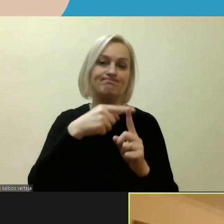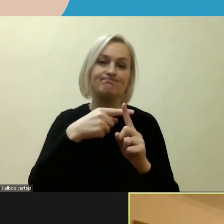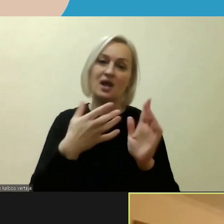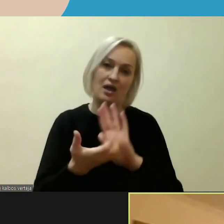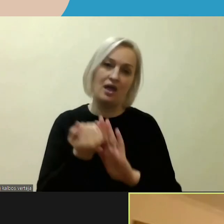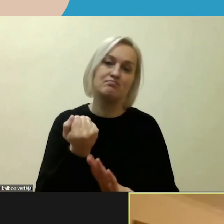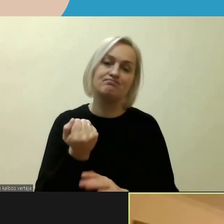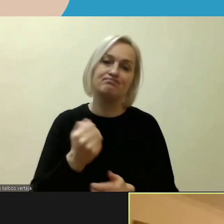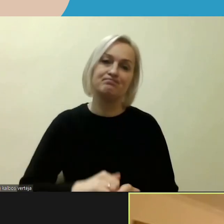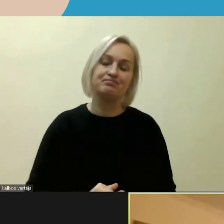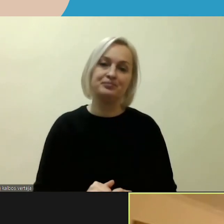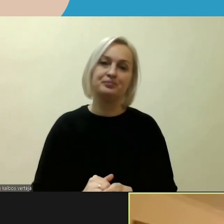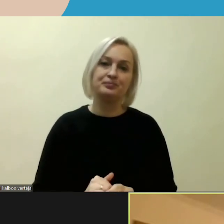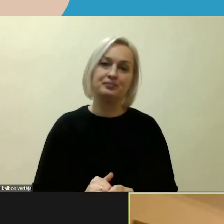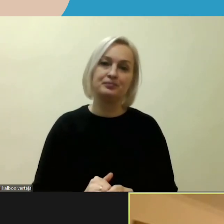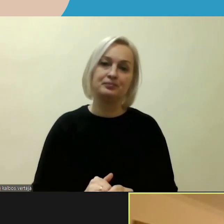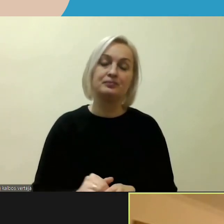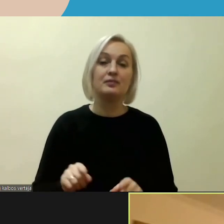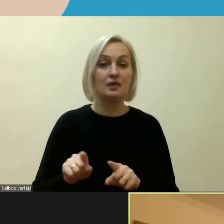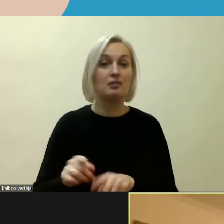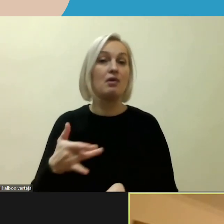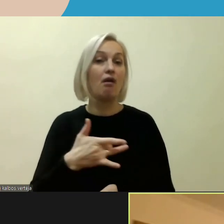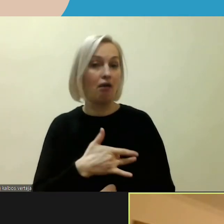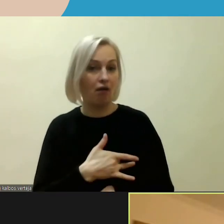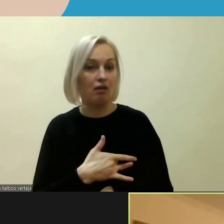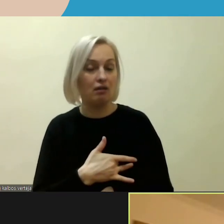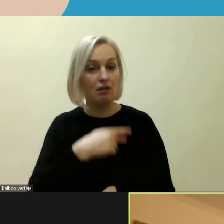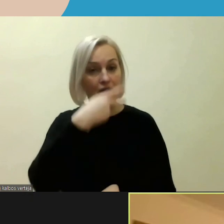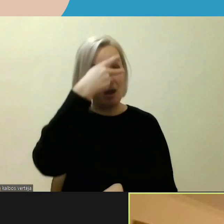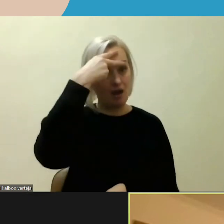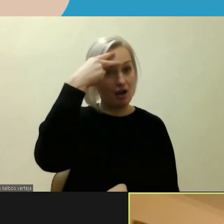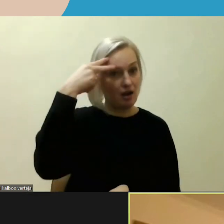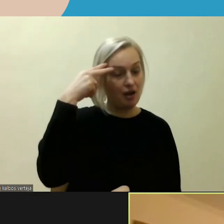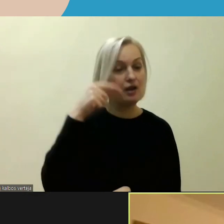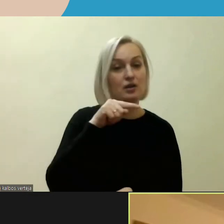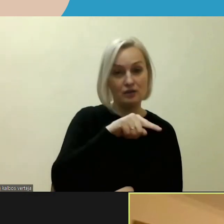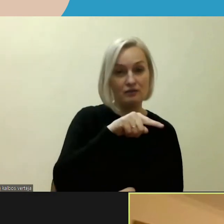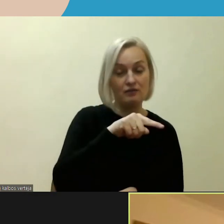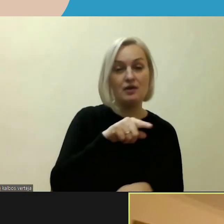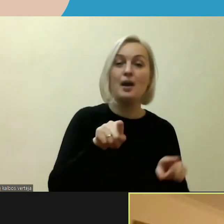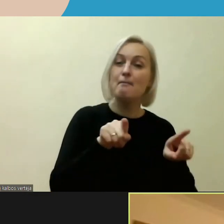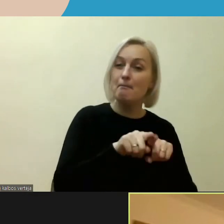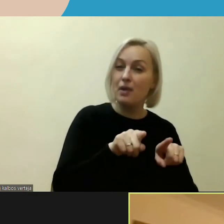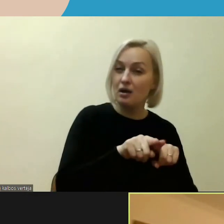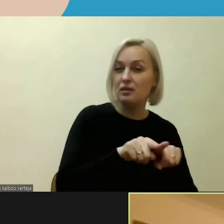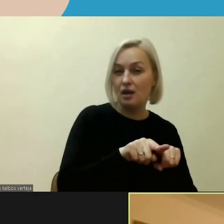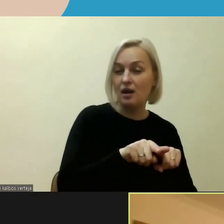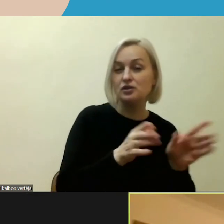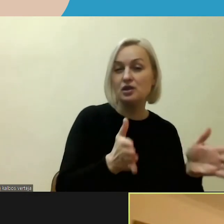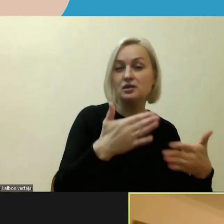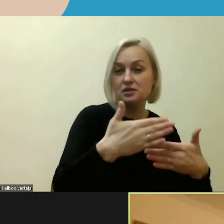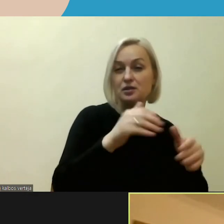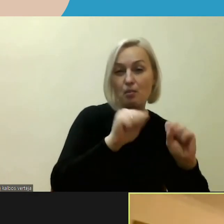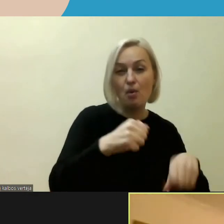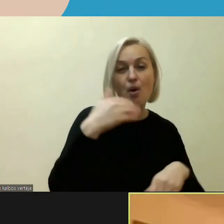Lietuva galėtų irgi pagalvoti apie panašią pranešimų teikimo sistemą,